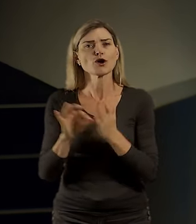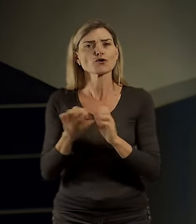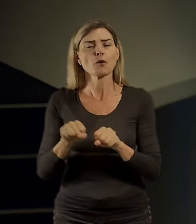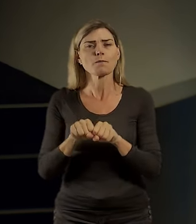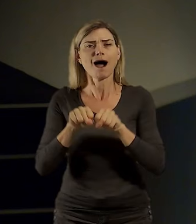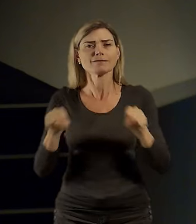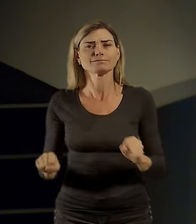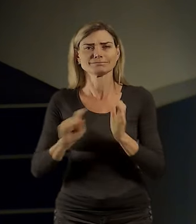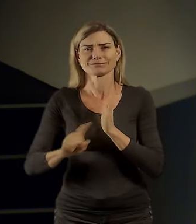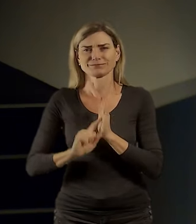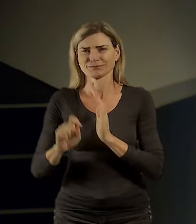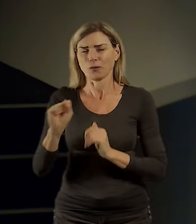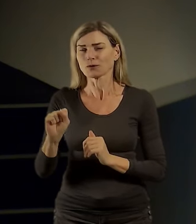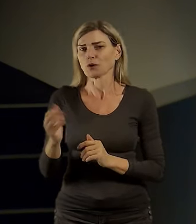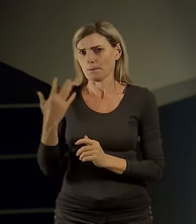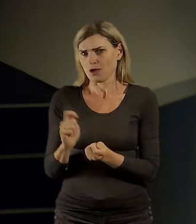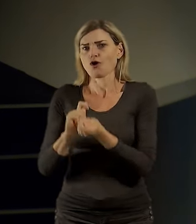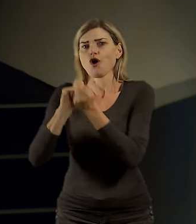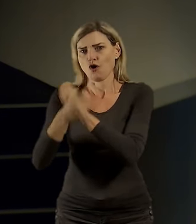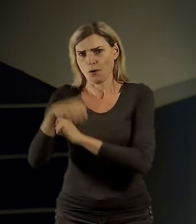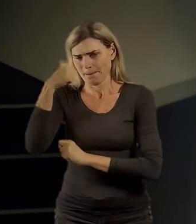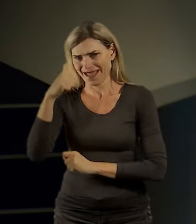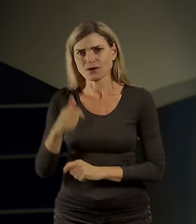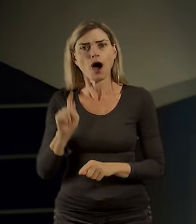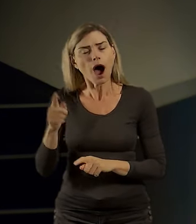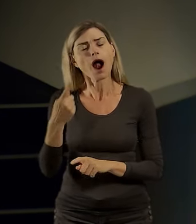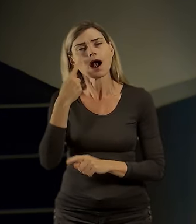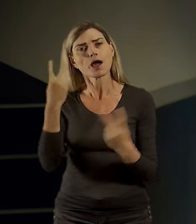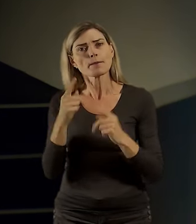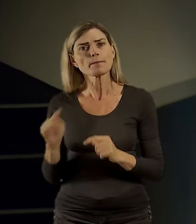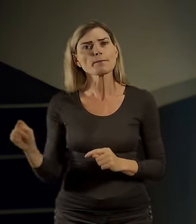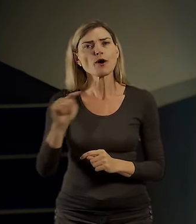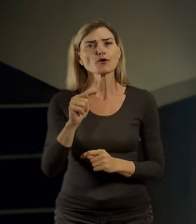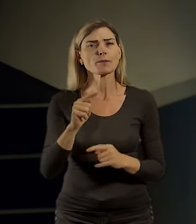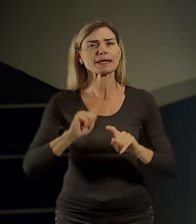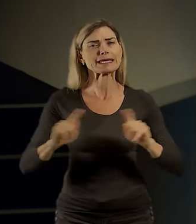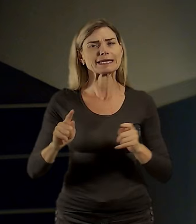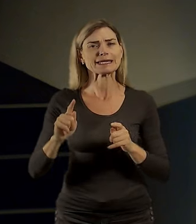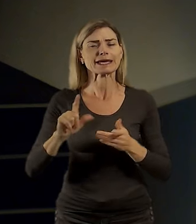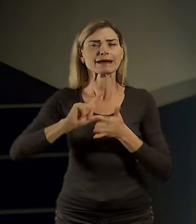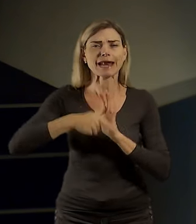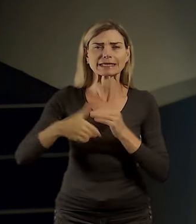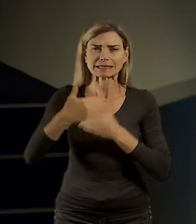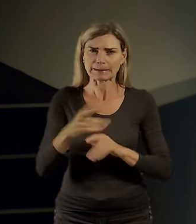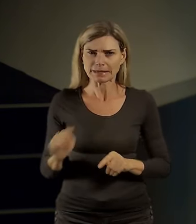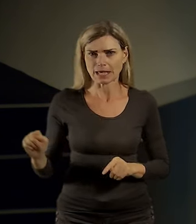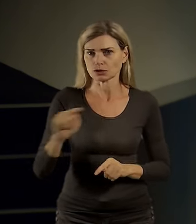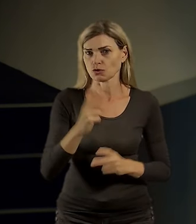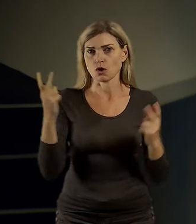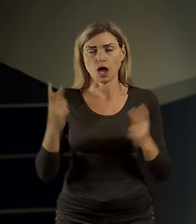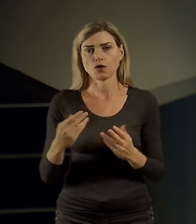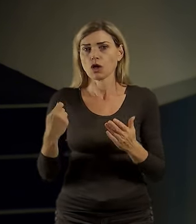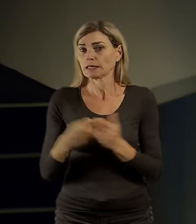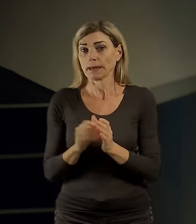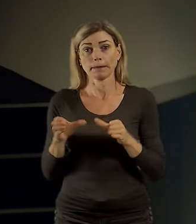se určitě říct, že stejně jako velká část krajských měst u nás vlastně dá se říct, jako funguje jako město krátký